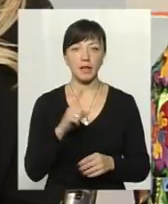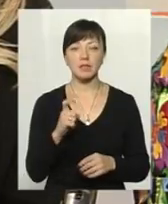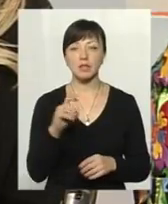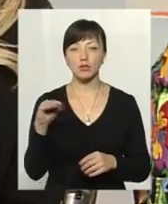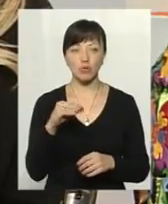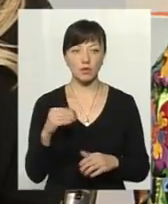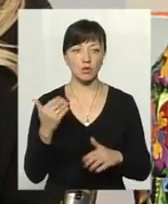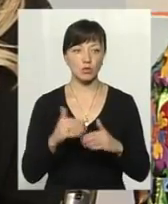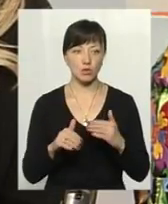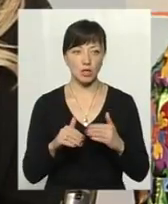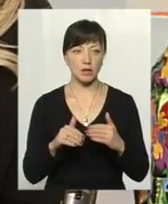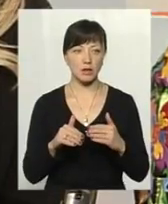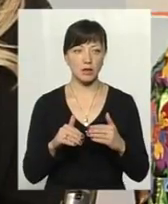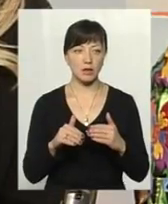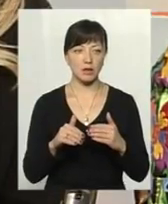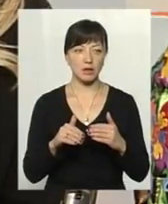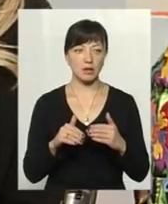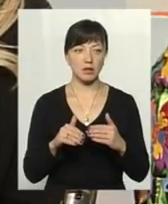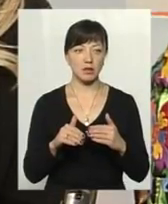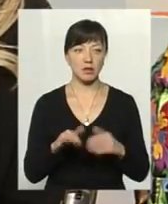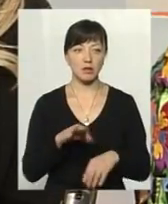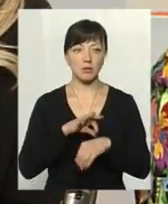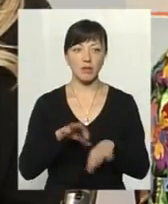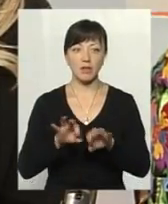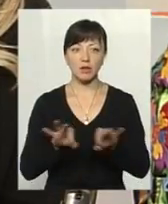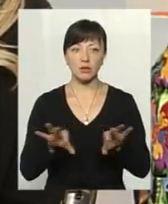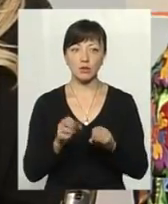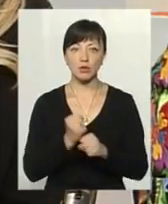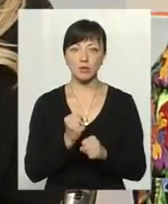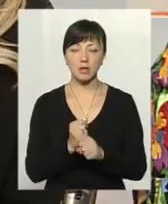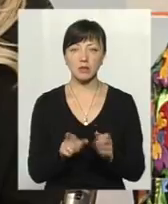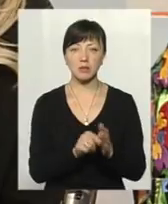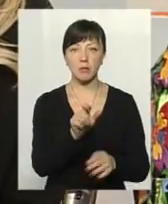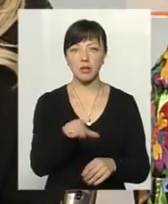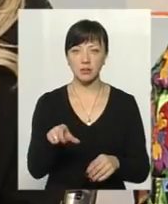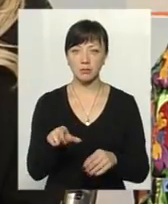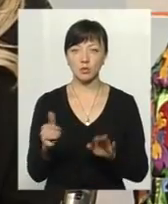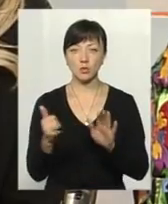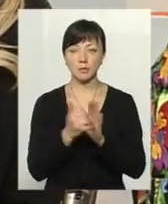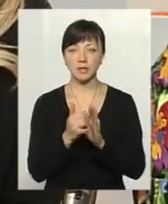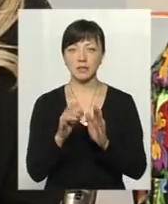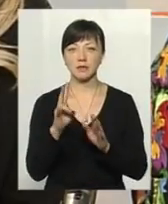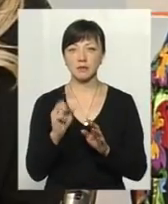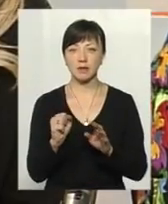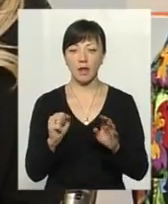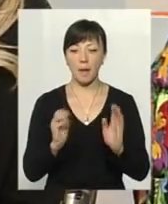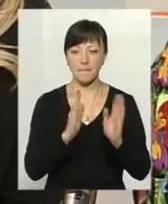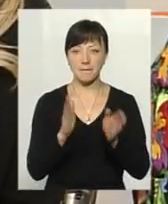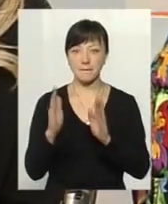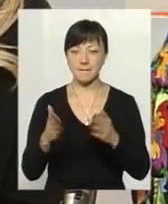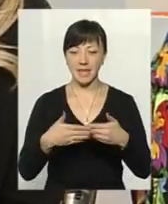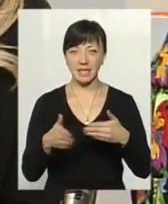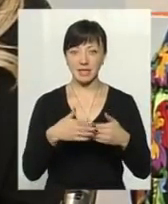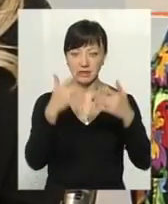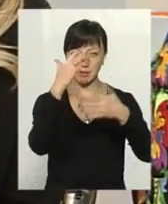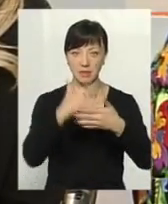місяць ми вже провели роз'яснювальну роботу з мешканцями, розмістили на під'їздах списки, скільки кому